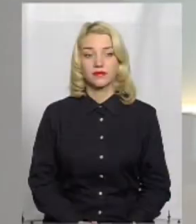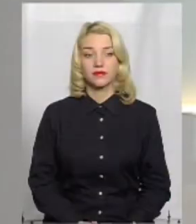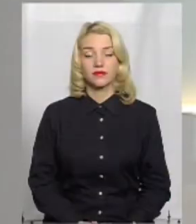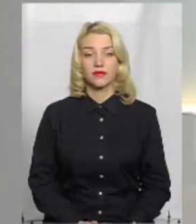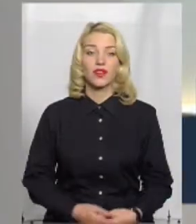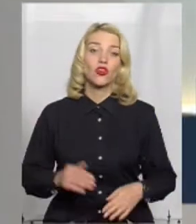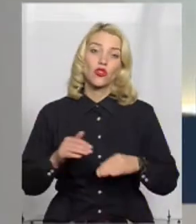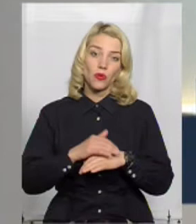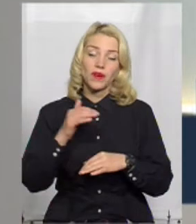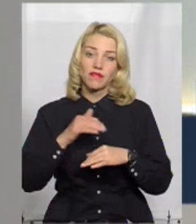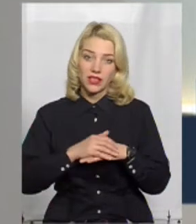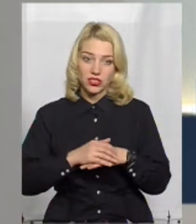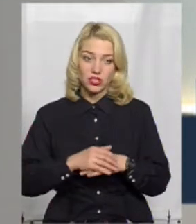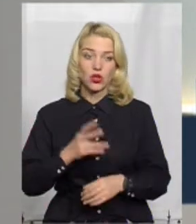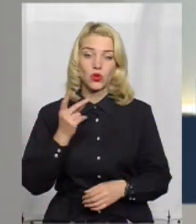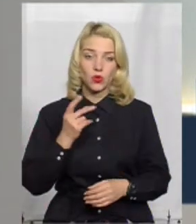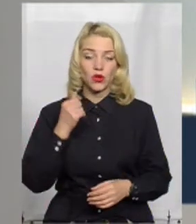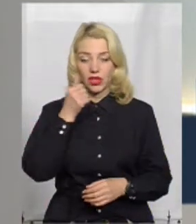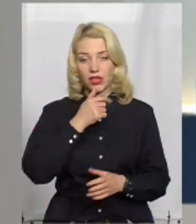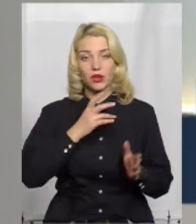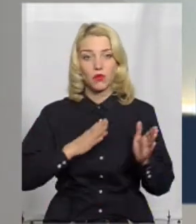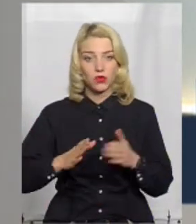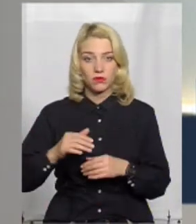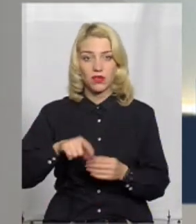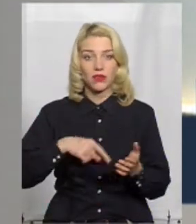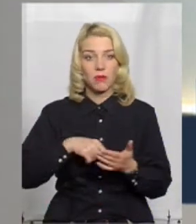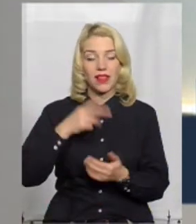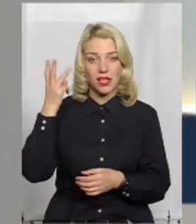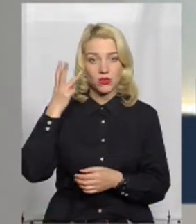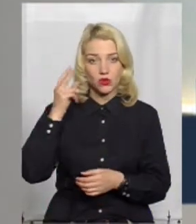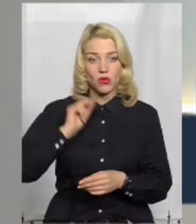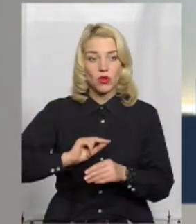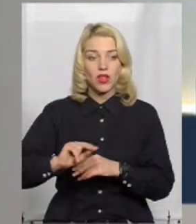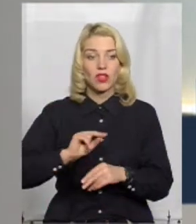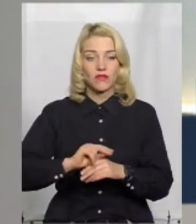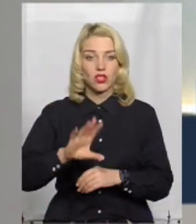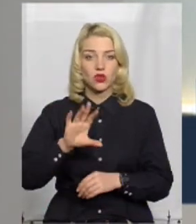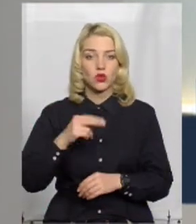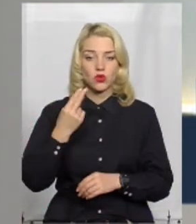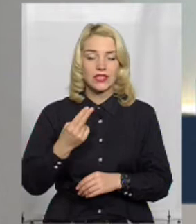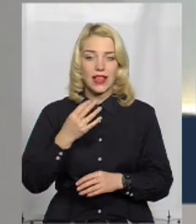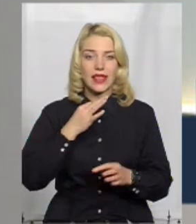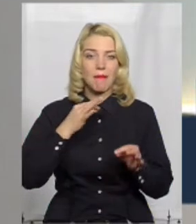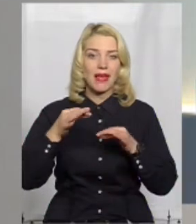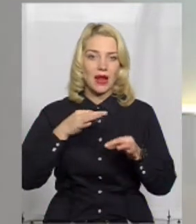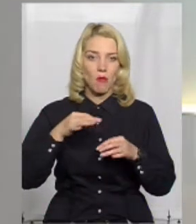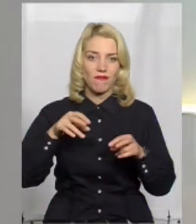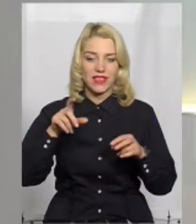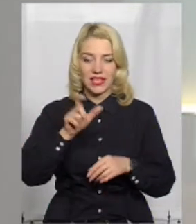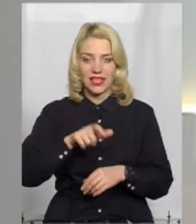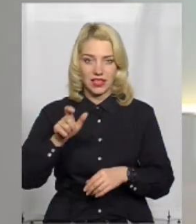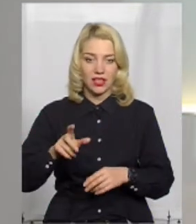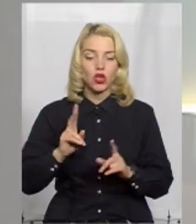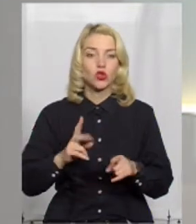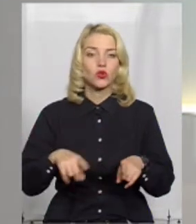Добрий вечір. Другий рік поспіль у Хмельницькому навчають соціальних перемовників. Хто вони